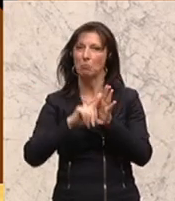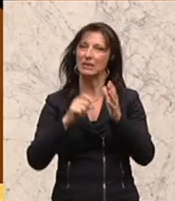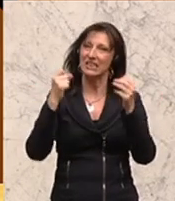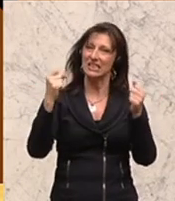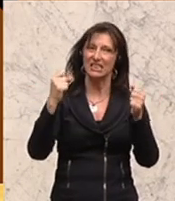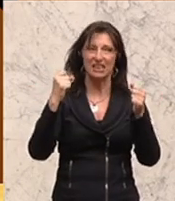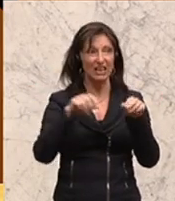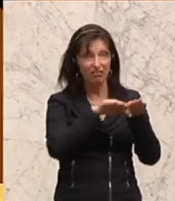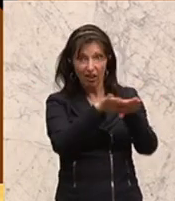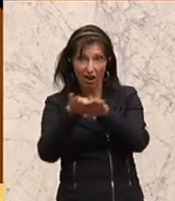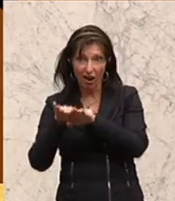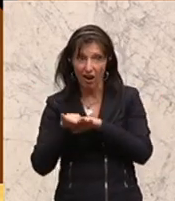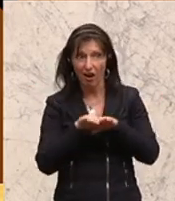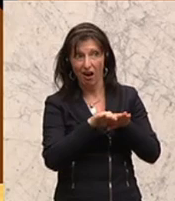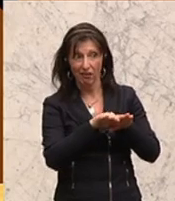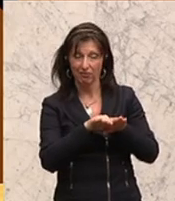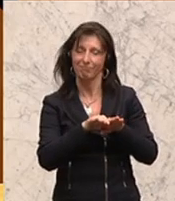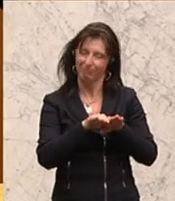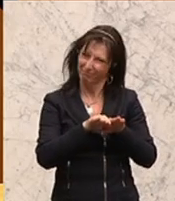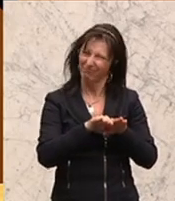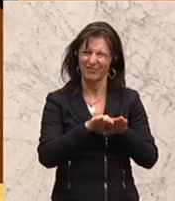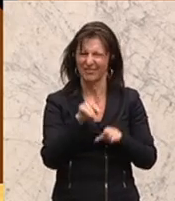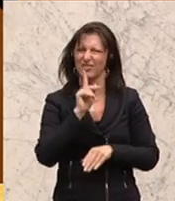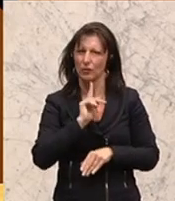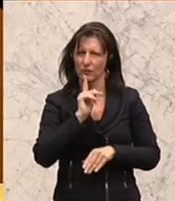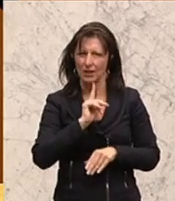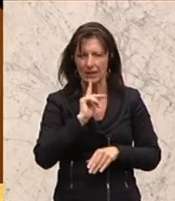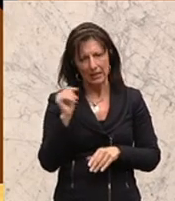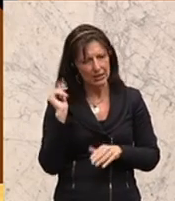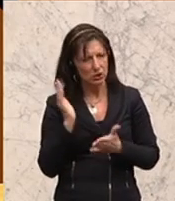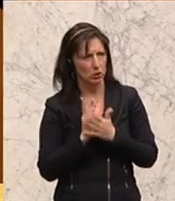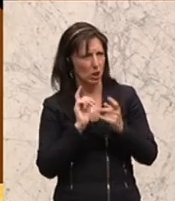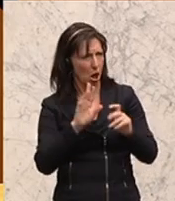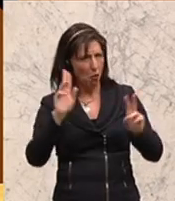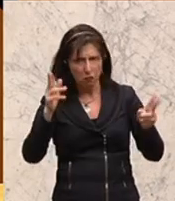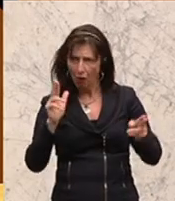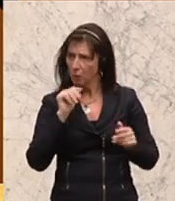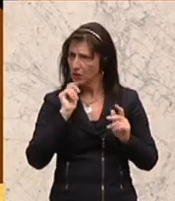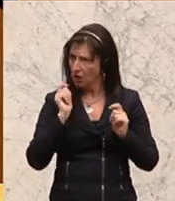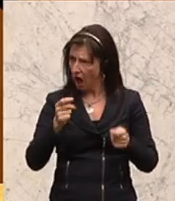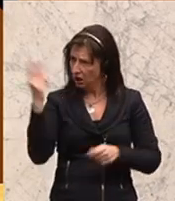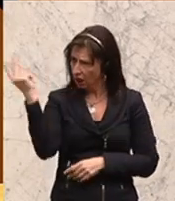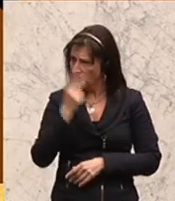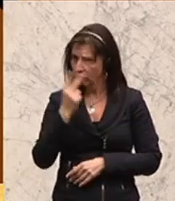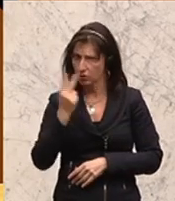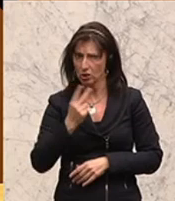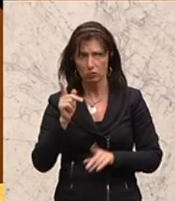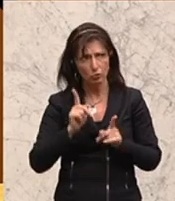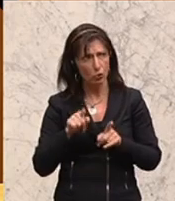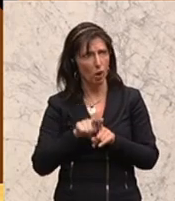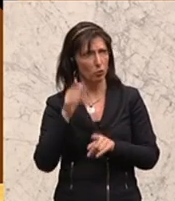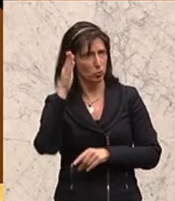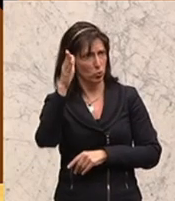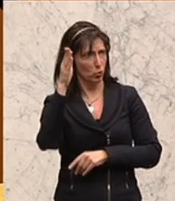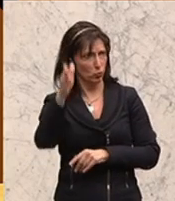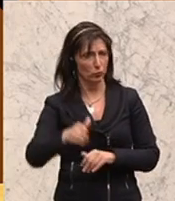ist. Darüber haben wir auch gestern diskutiert. Deswegen würde ich Sie bitten, was spricht dagegen, diesem Antrag zuzustimmen, dass es wirklich auch in Zukunft nicht